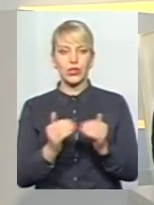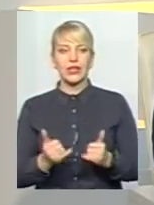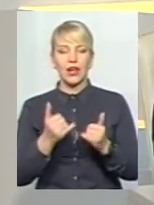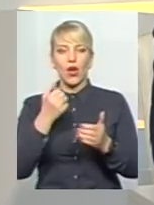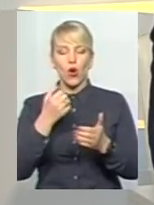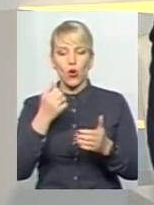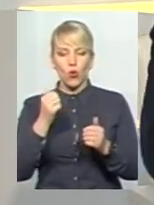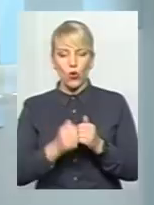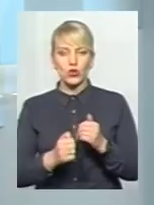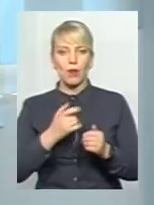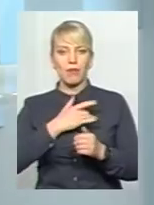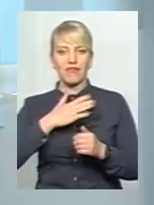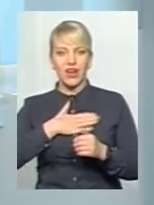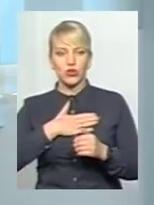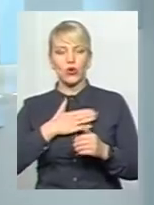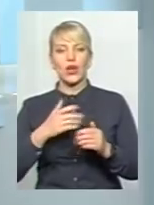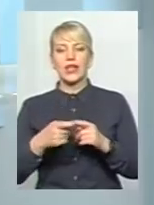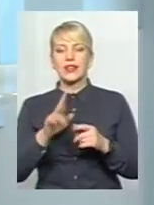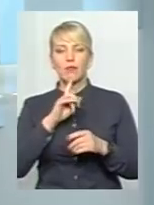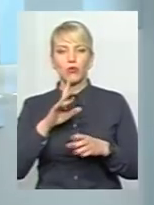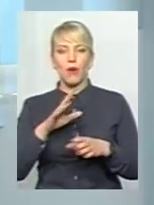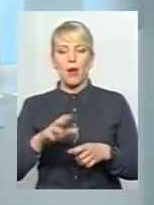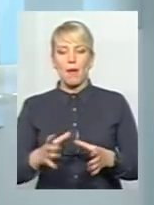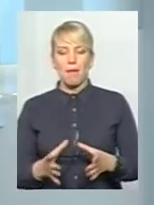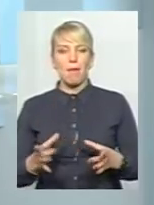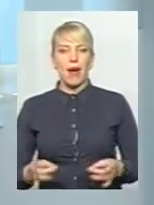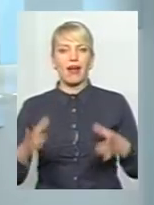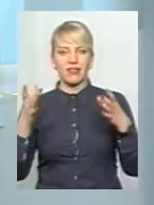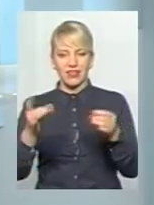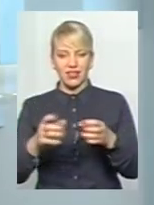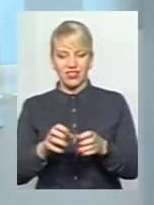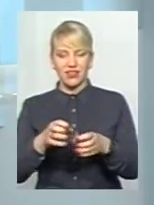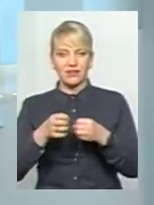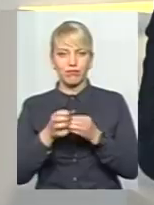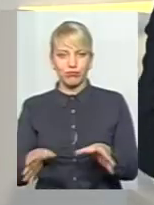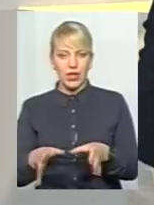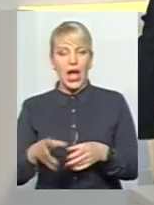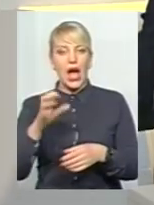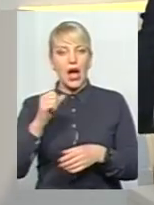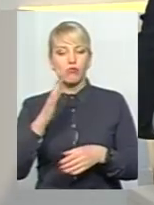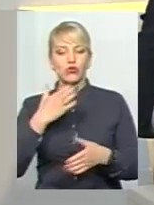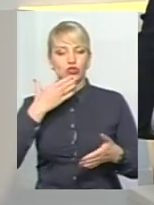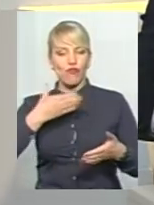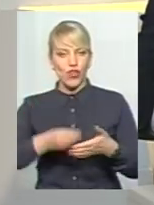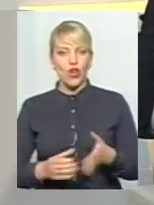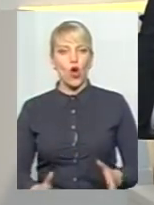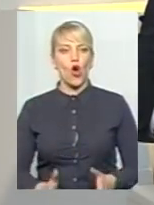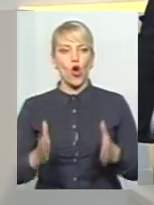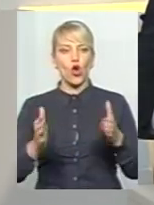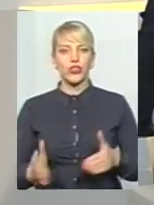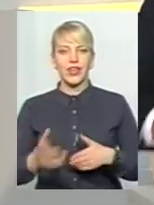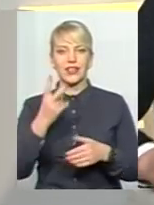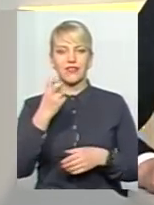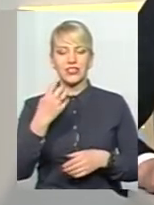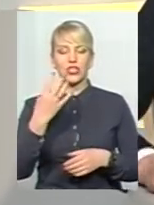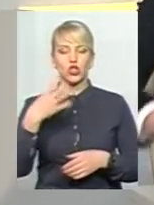володіння. Коли людина не буде його носити в пакеті, воно потім там розлітається, чи собаки роздаляють, вона буде мати свій особистий контейнер. 240 літрів.